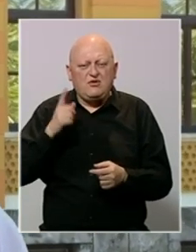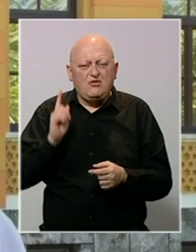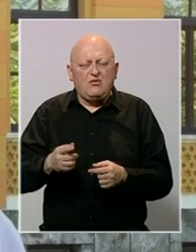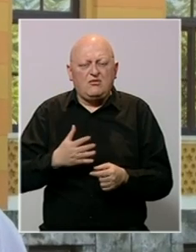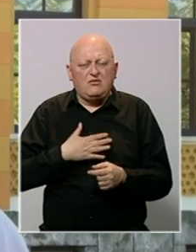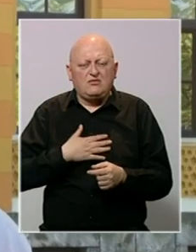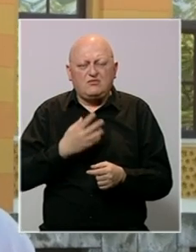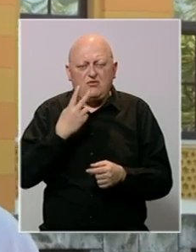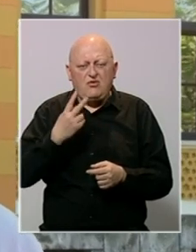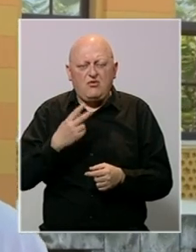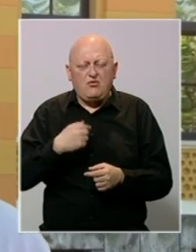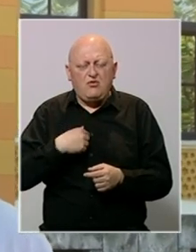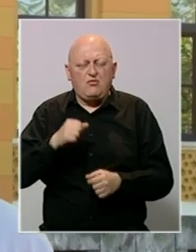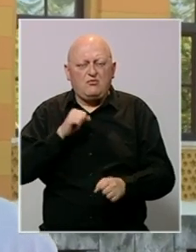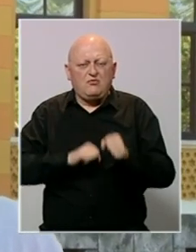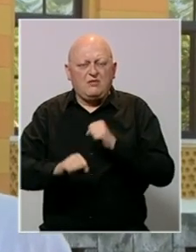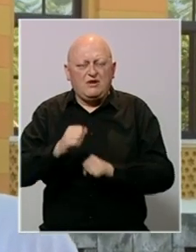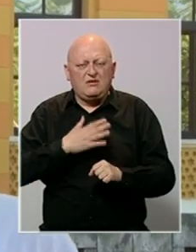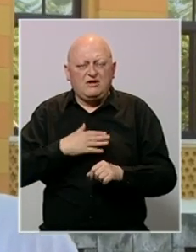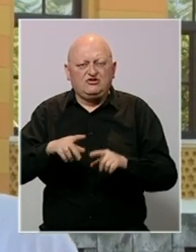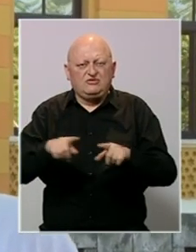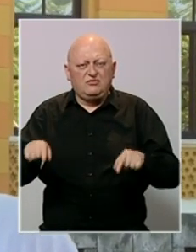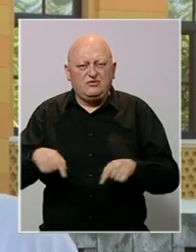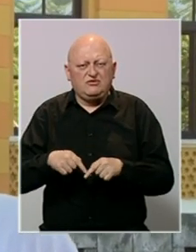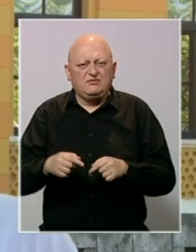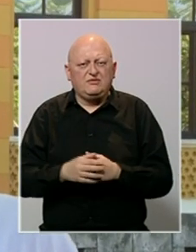svojim životima da branimo naše područje.